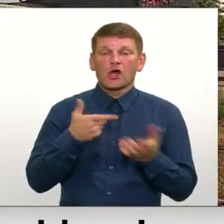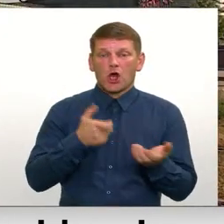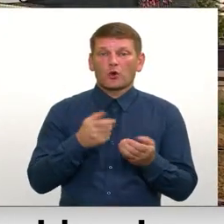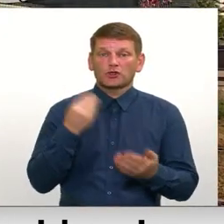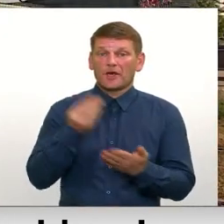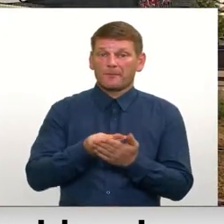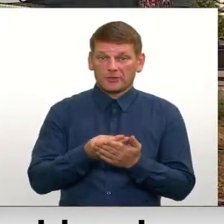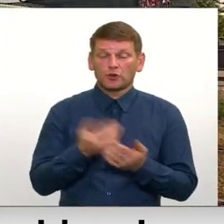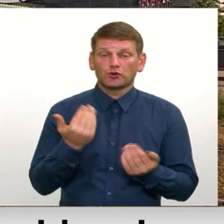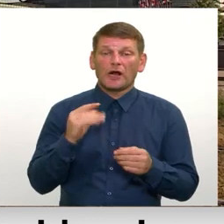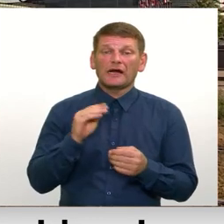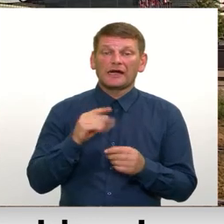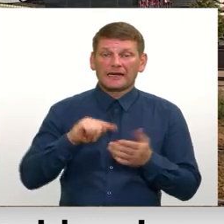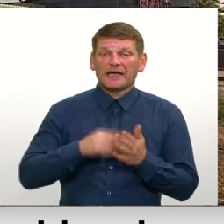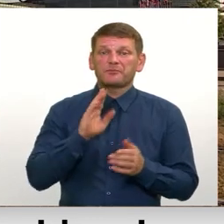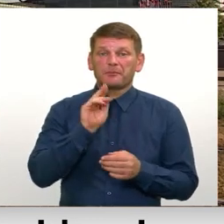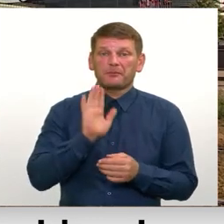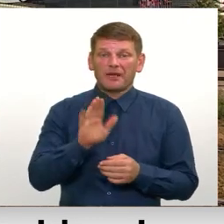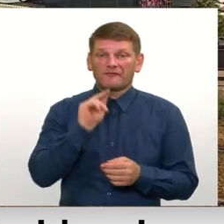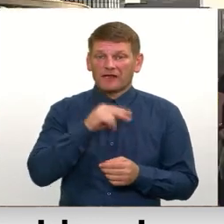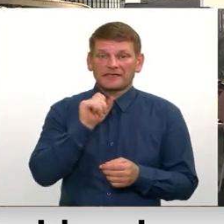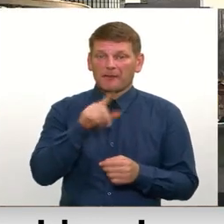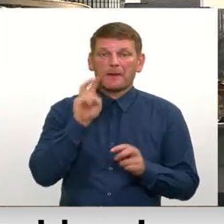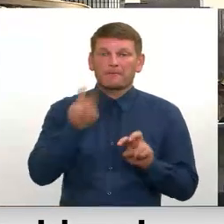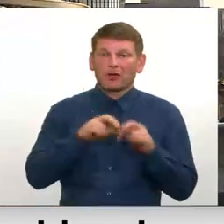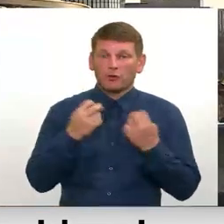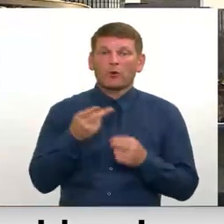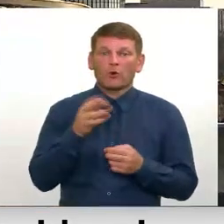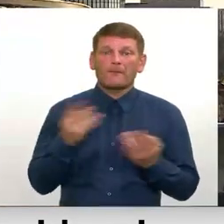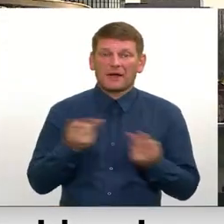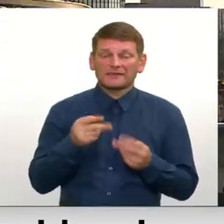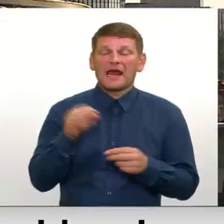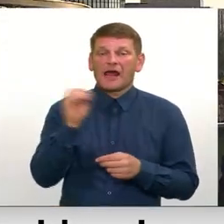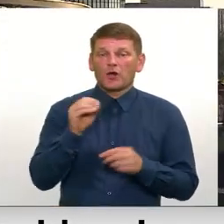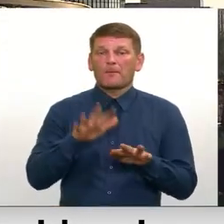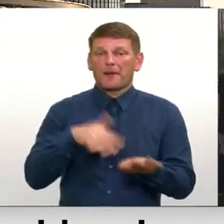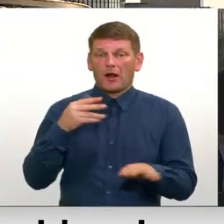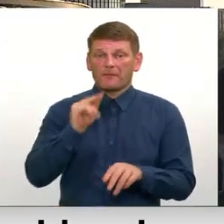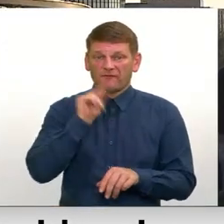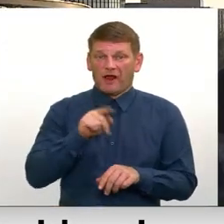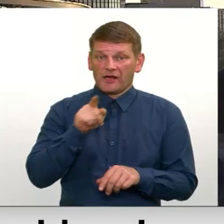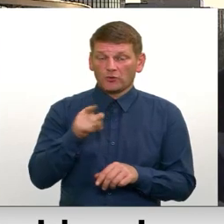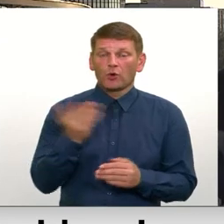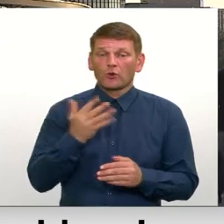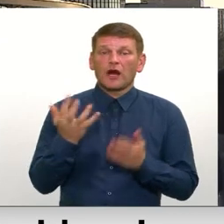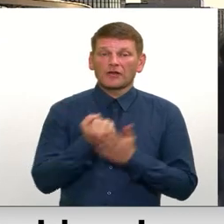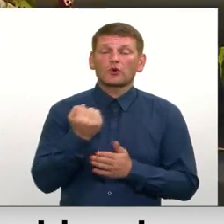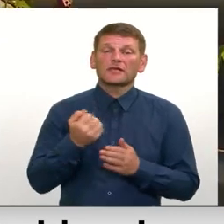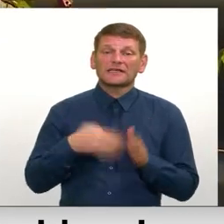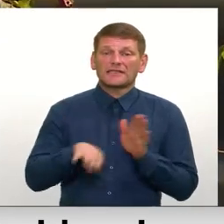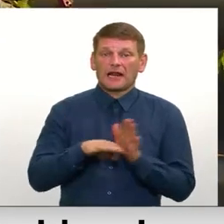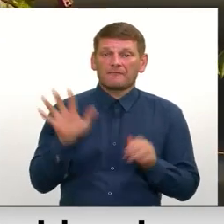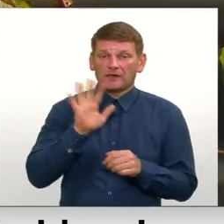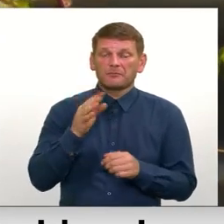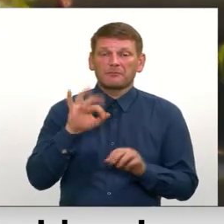Un šoreiz pie vainas nebija padome, ko pārsti šeit Eiropas parlamentā mēdz vainot, kura atrodas dalīja valstis, bet gan